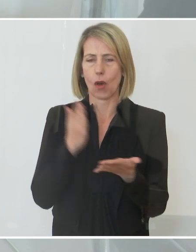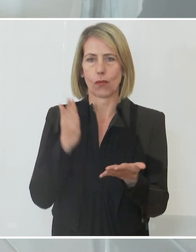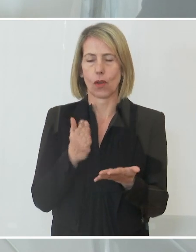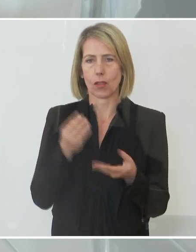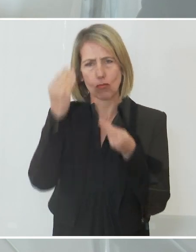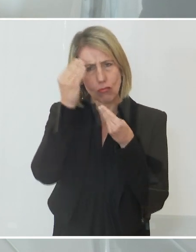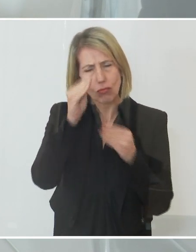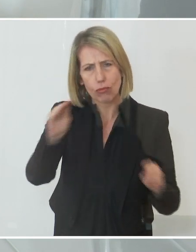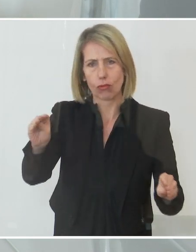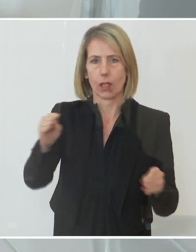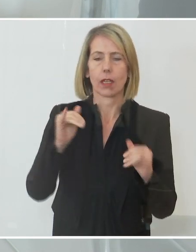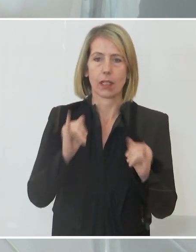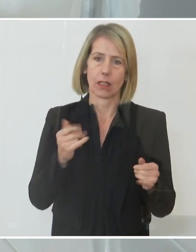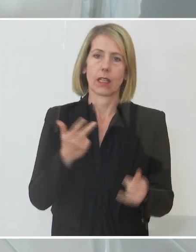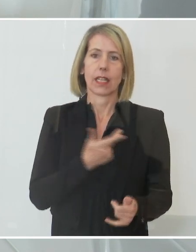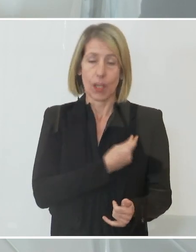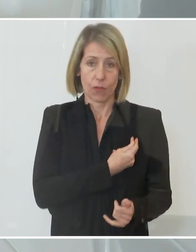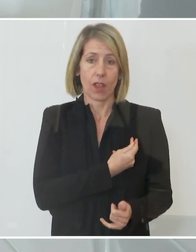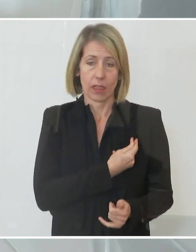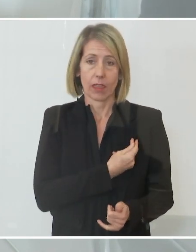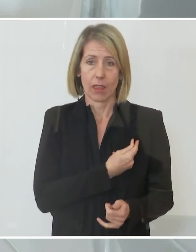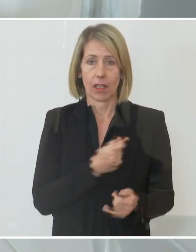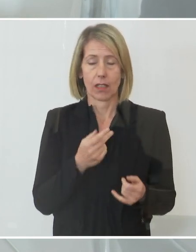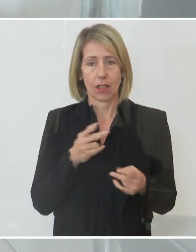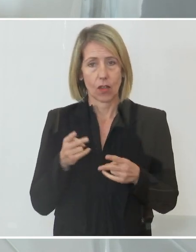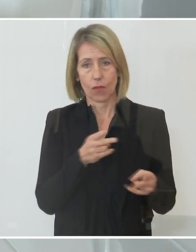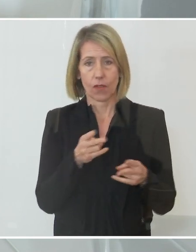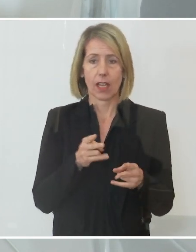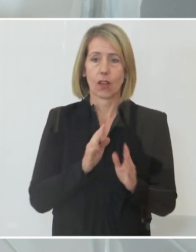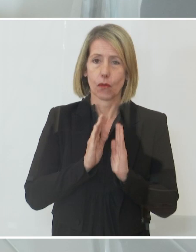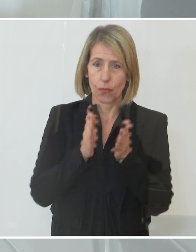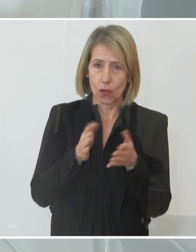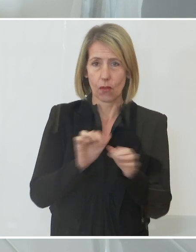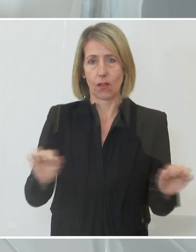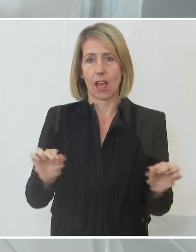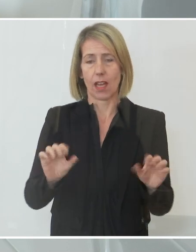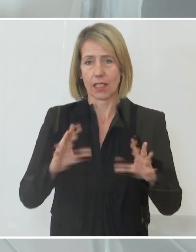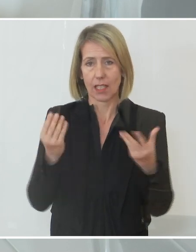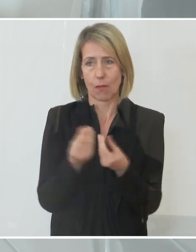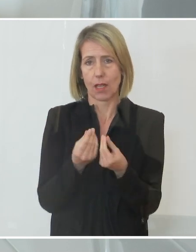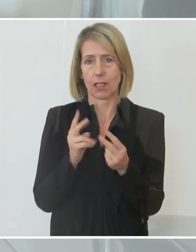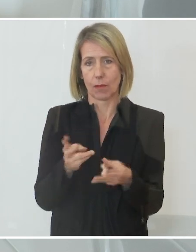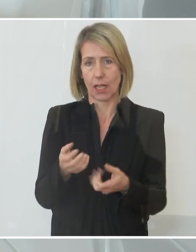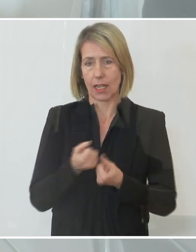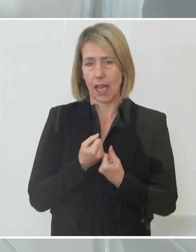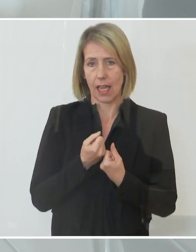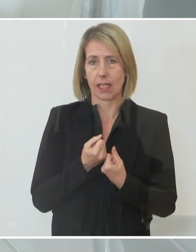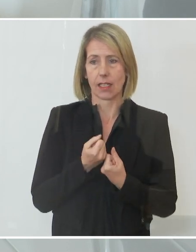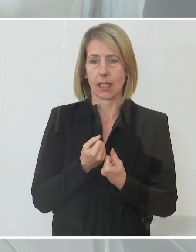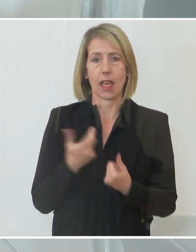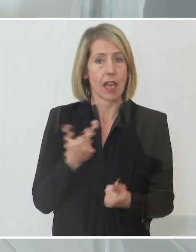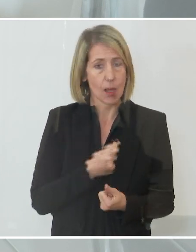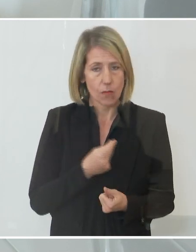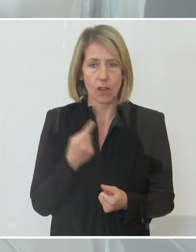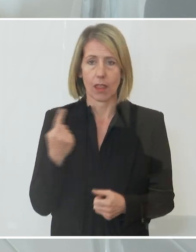überzeugen, dass das Impfen unser Weg zur gemeinsamen Freiheit ist und dass das Impfen uns nachhaltig schützen kann.